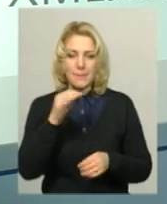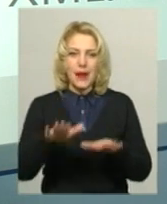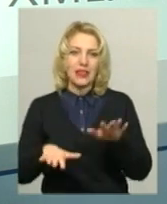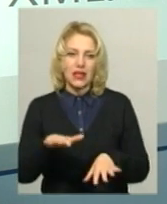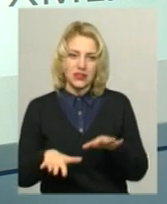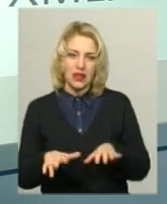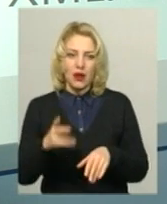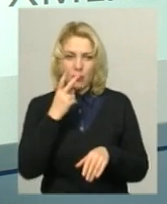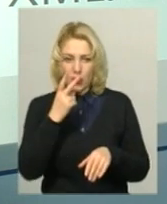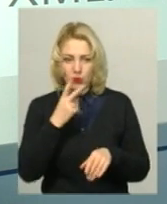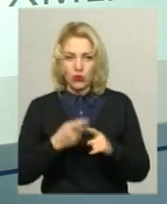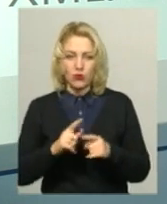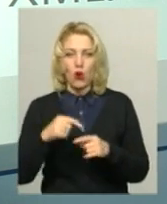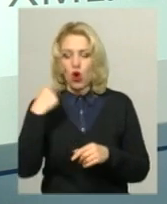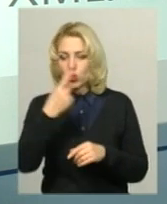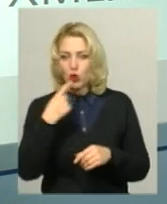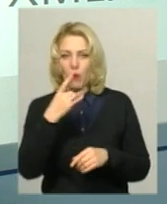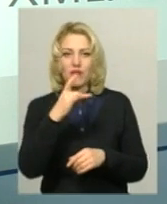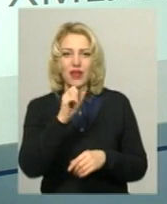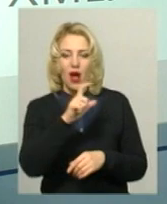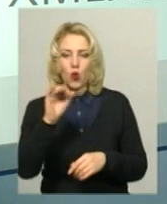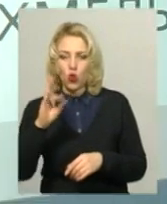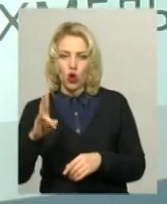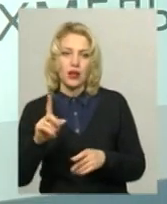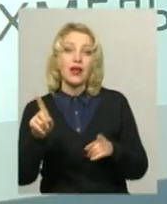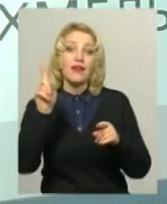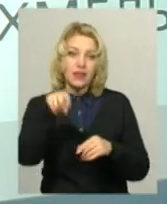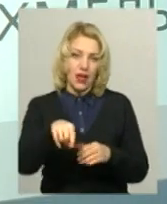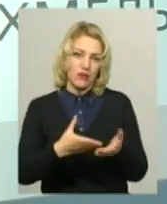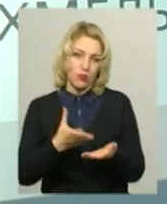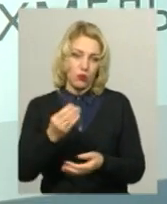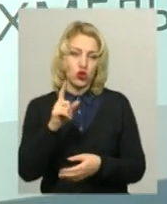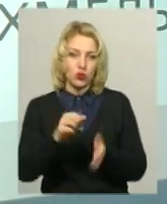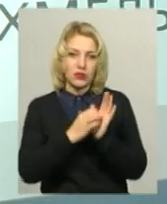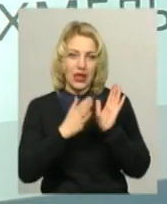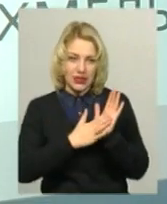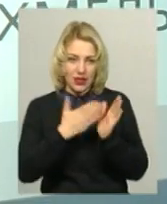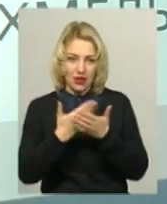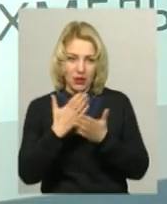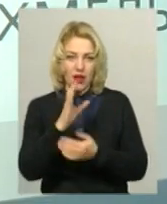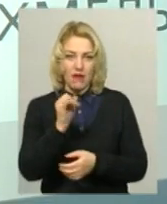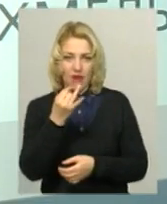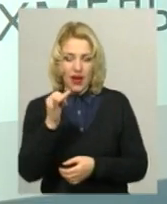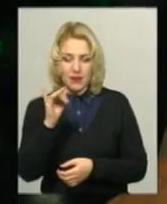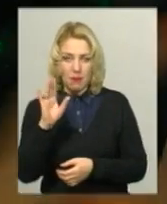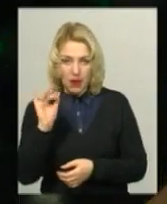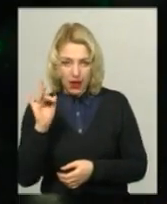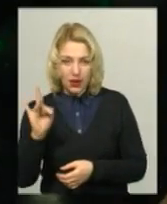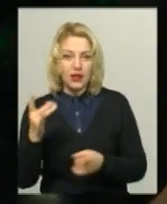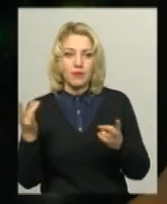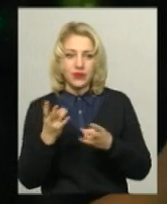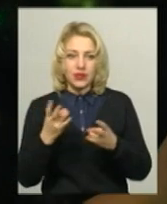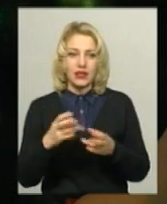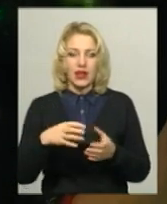переглянути випуску по особовому рахунку, а також навіть приплатити. Для того, щоб зареєструватися, наприклад, вайбер-боті 704, необхідно